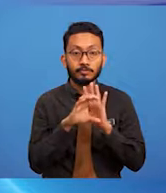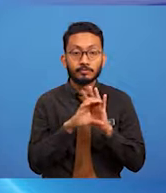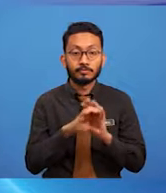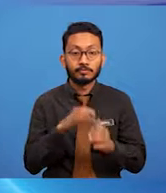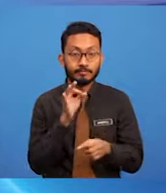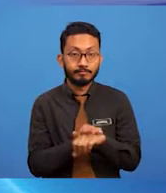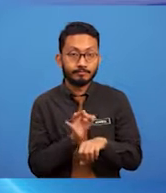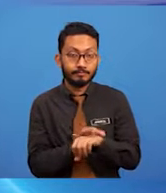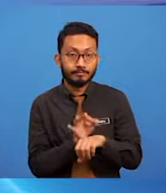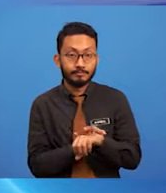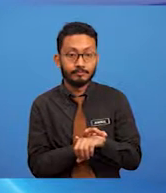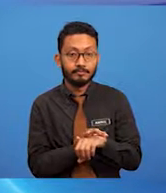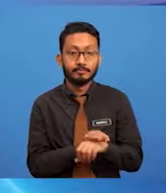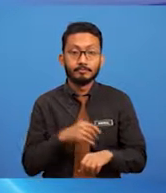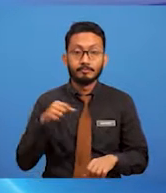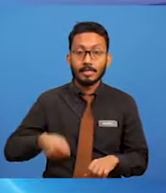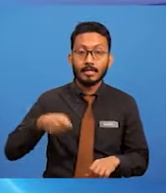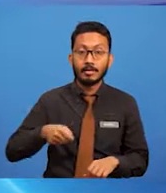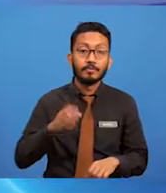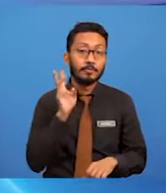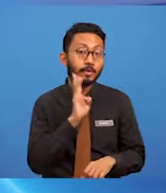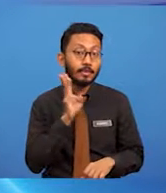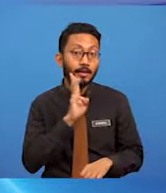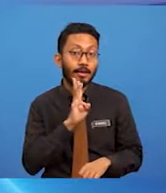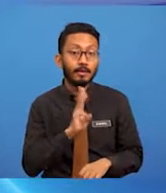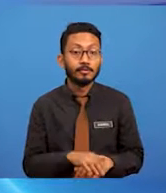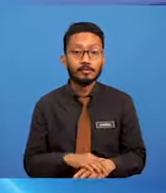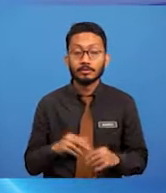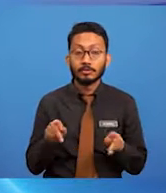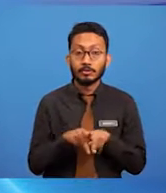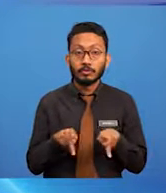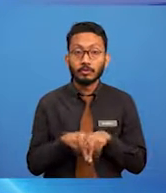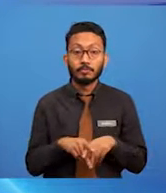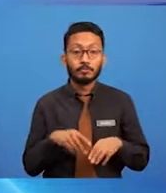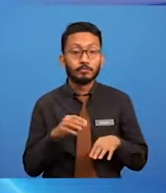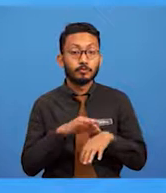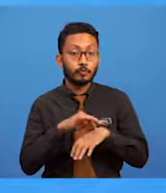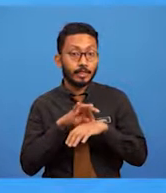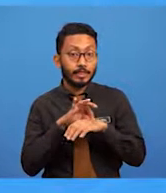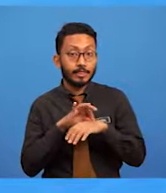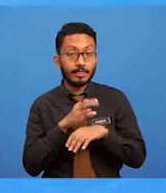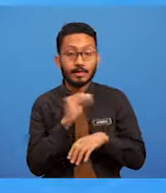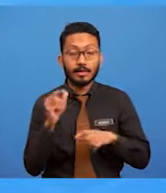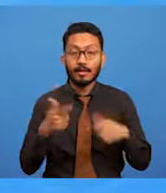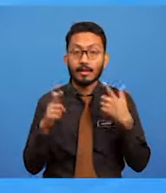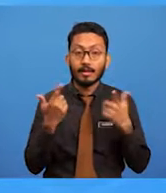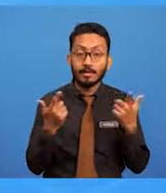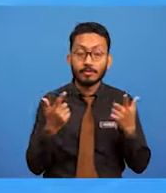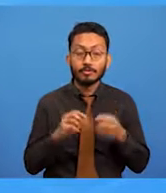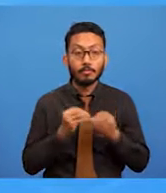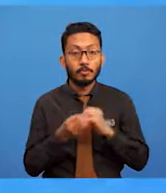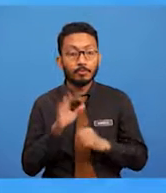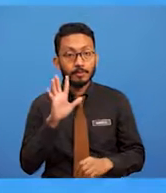beg wanita, kasut kulit dan sebagainya. Konsep warna yang kelima